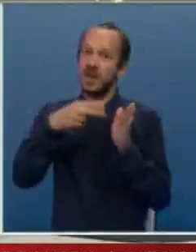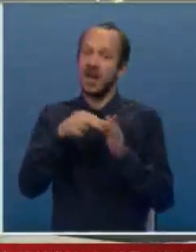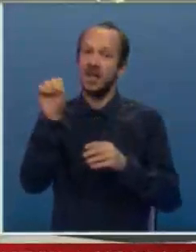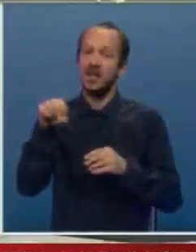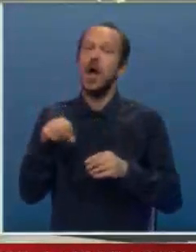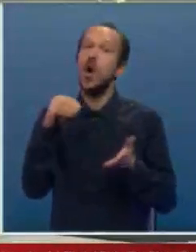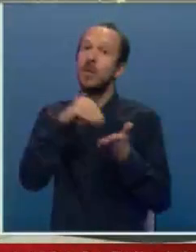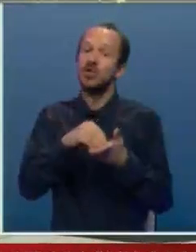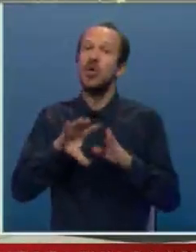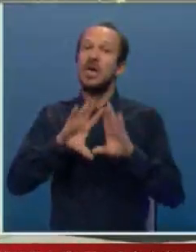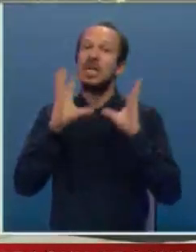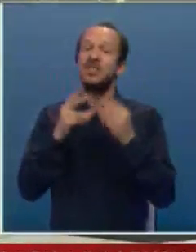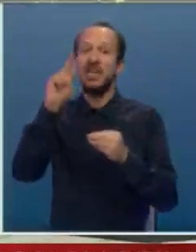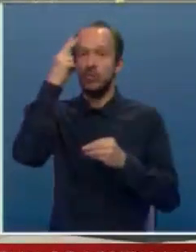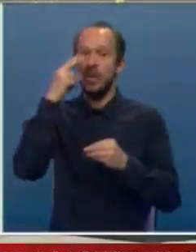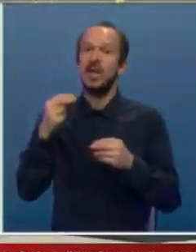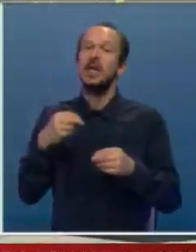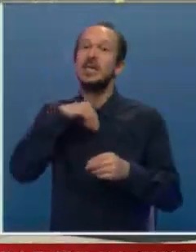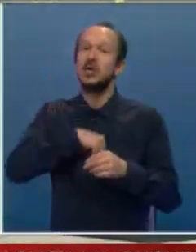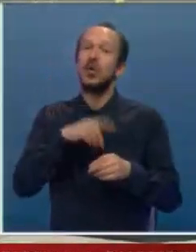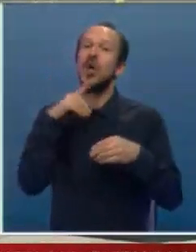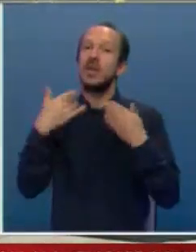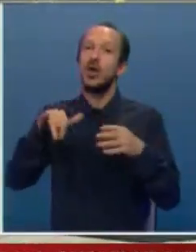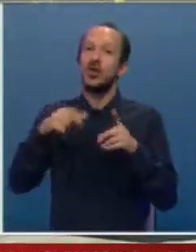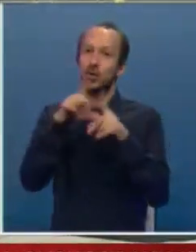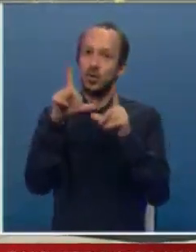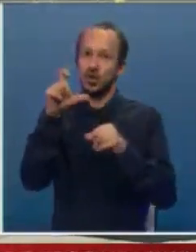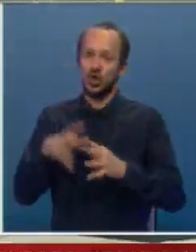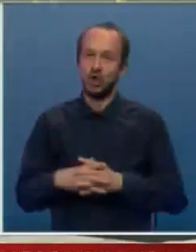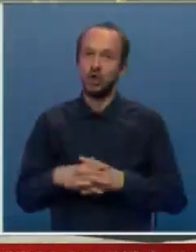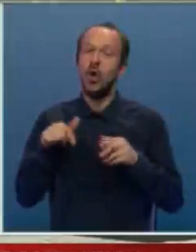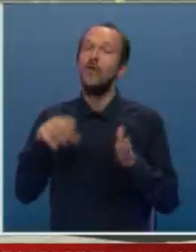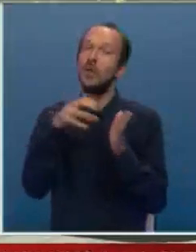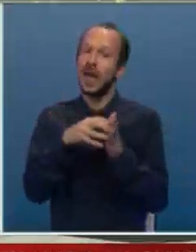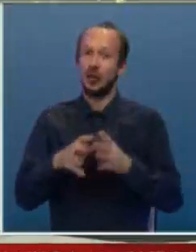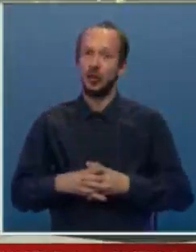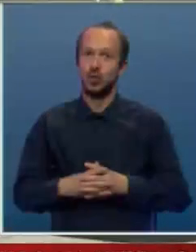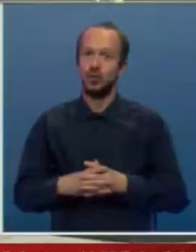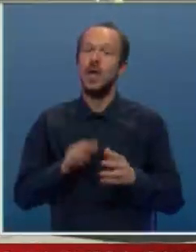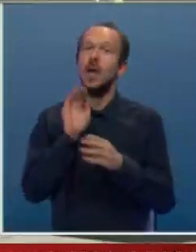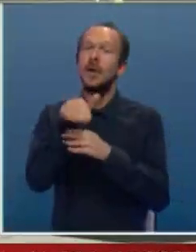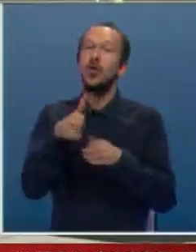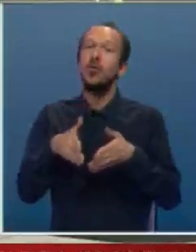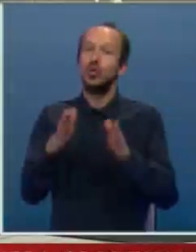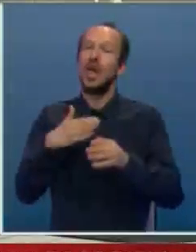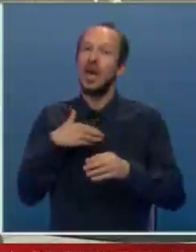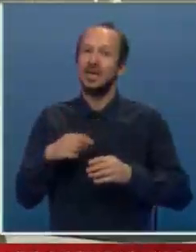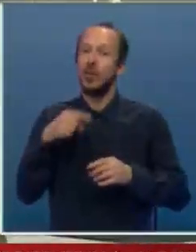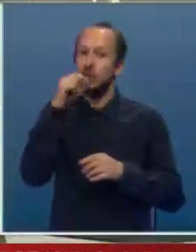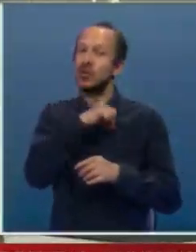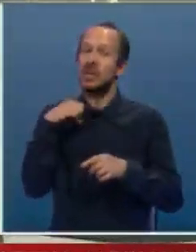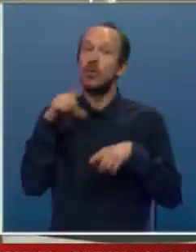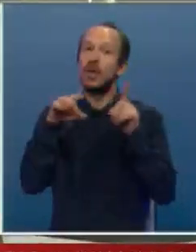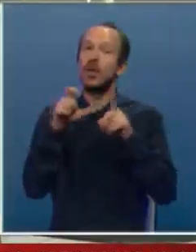obilježimo sve spomenike zadužbinske koje je dao Jovan Dučić ovom gradu. Dakle, preko puta nas, evo, pomenuću samo